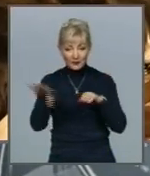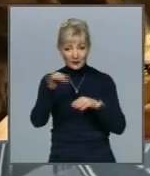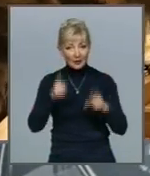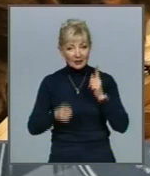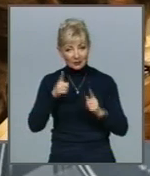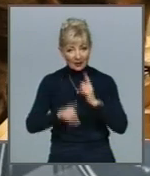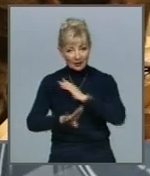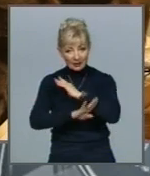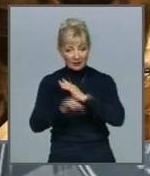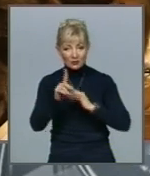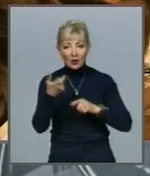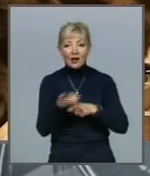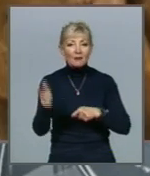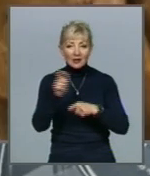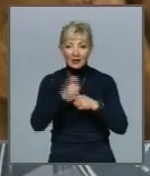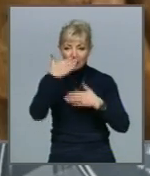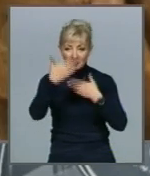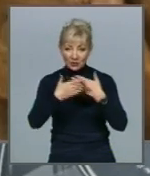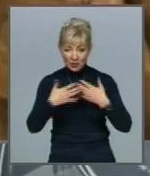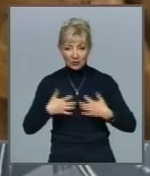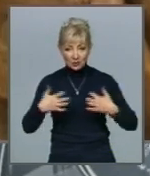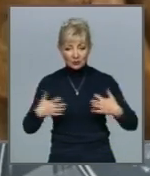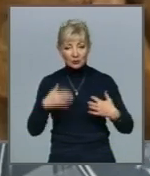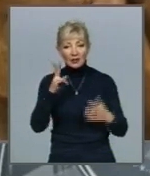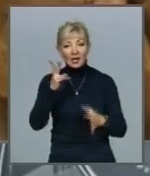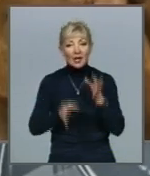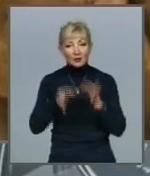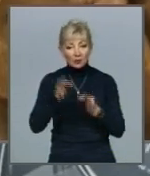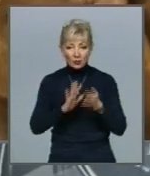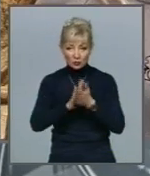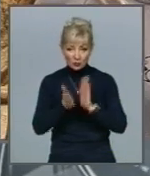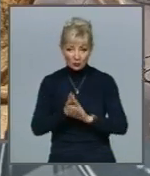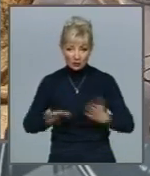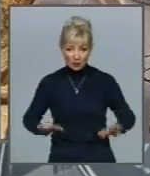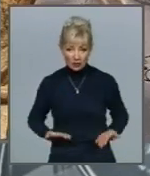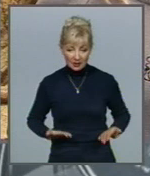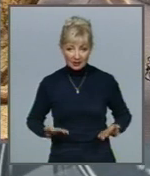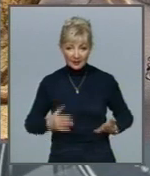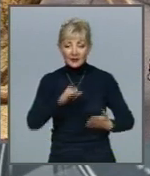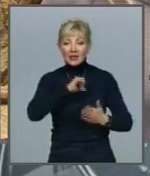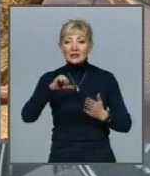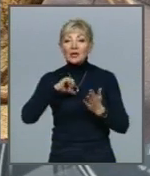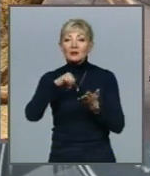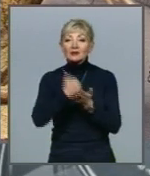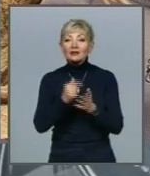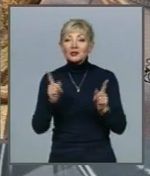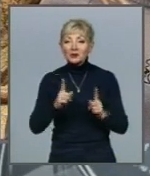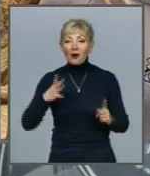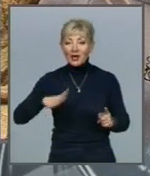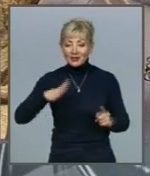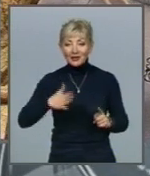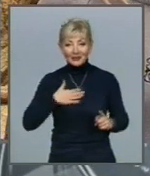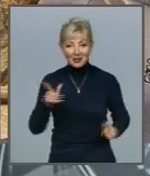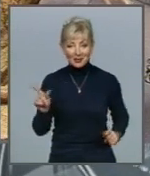матеріалів, що максимально наближує тварин до природних умов існування Та найголовніше, що чекає на нашу